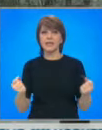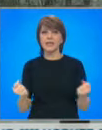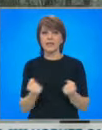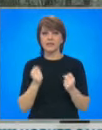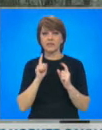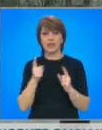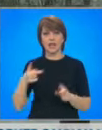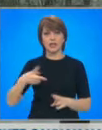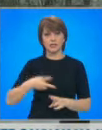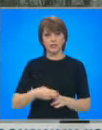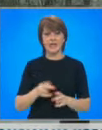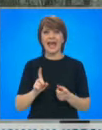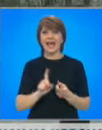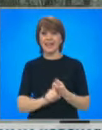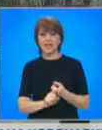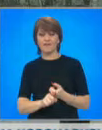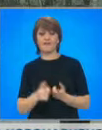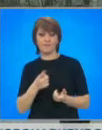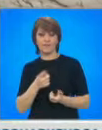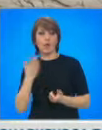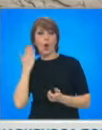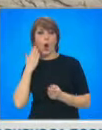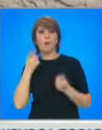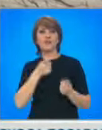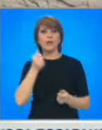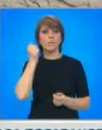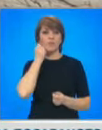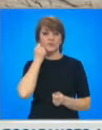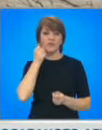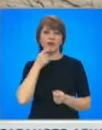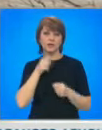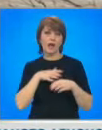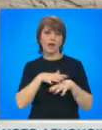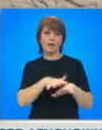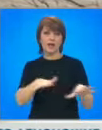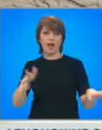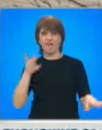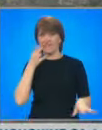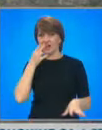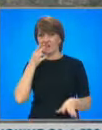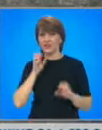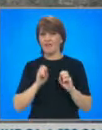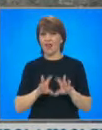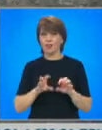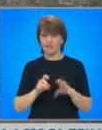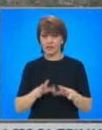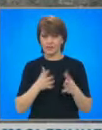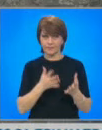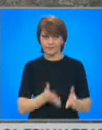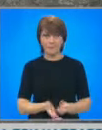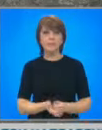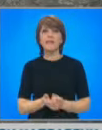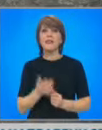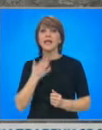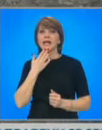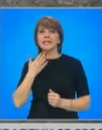спрът. Киев облини Москва в разпространяване на дезинформация, че планира нападения в Источна Украина или саботаж на химическите заводи в района.